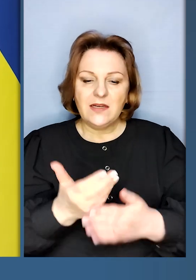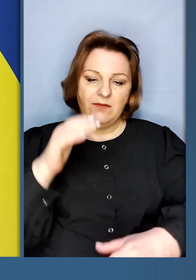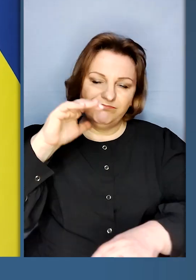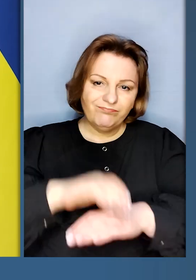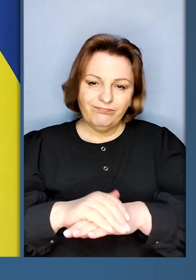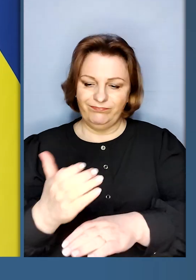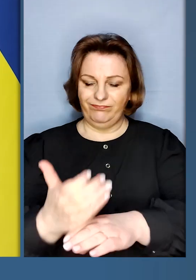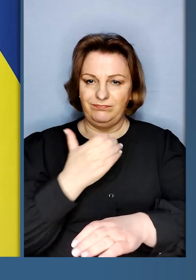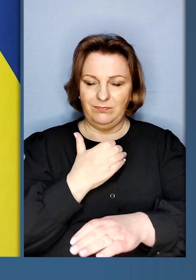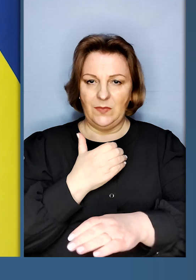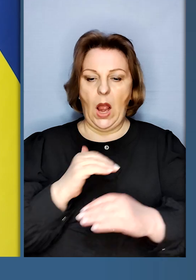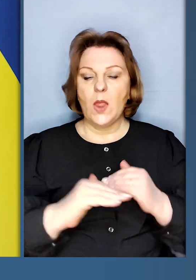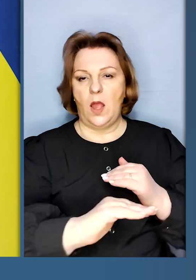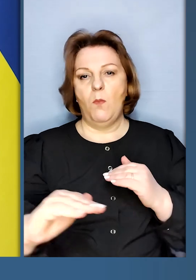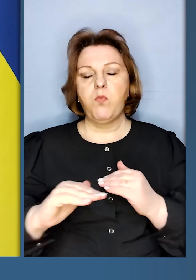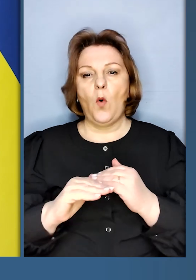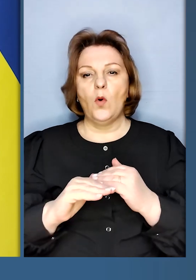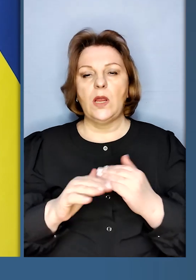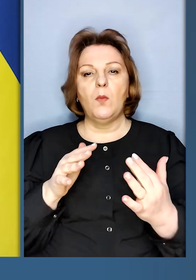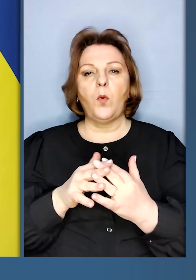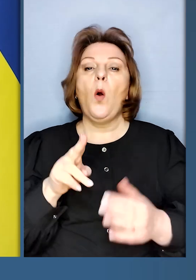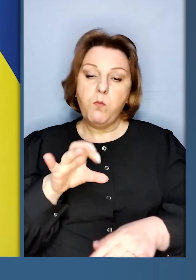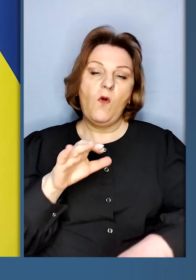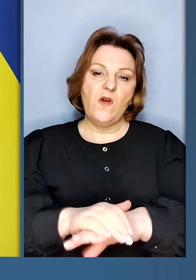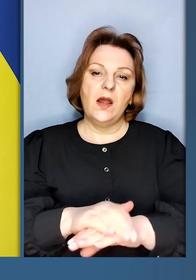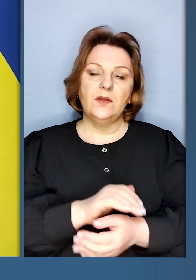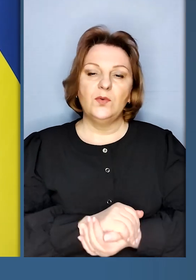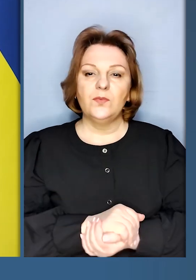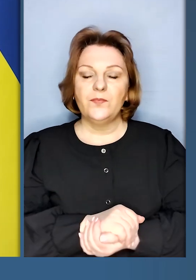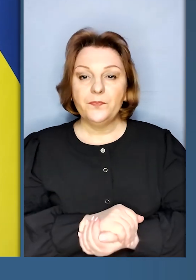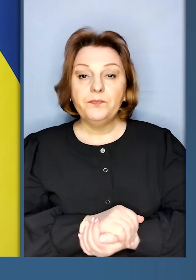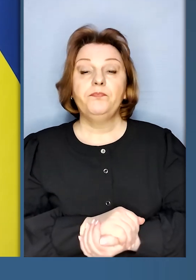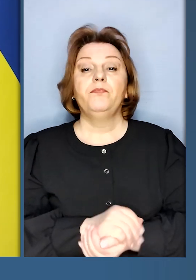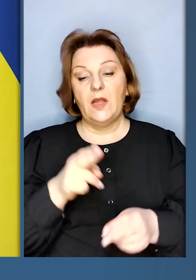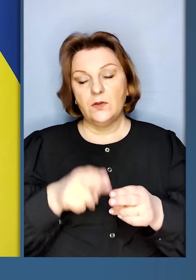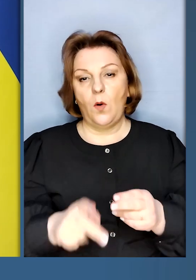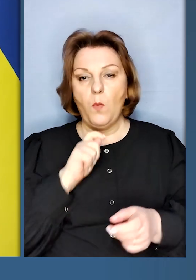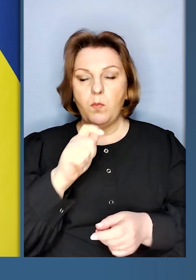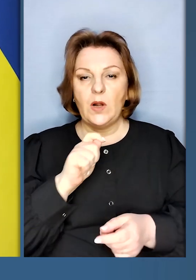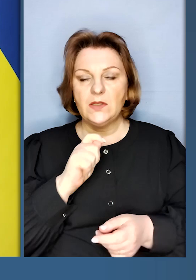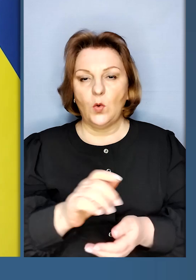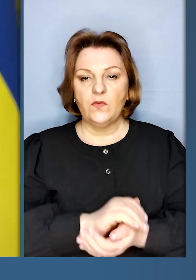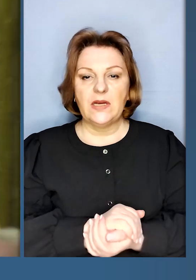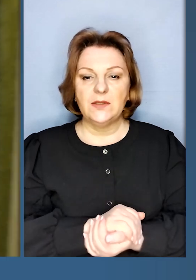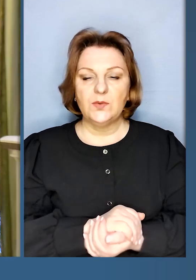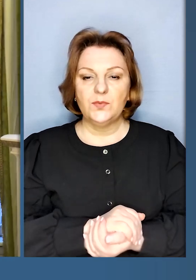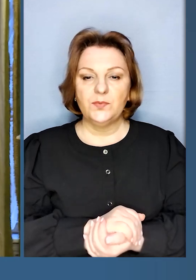коли ця кількість буде вже у нас на полі бою, якщо так можна. Дякую. Дякую. На цьому прес-конференцію завершили. Дякую.